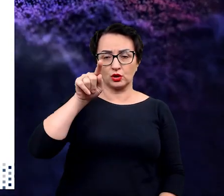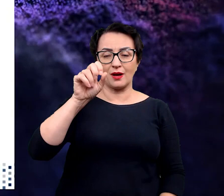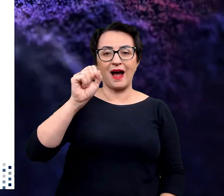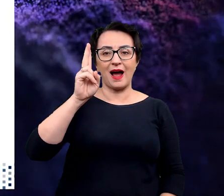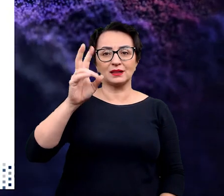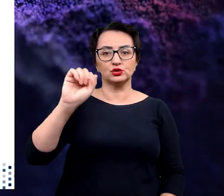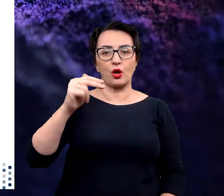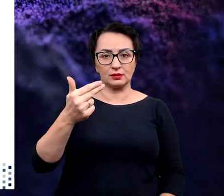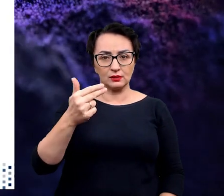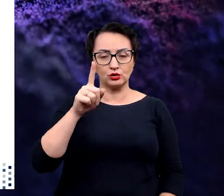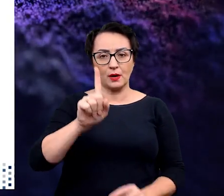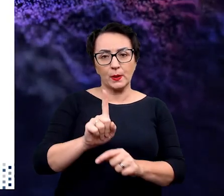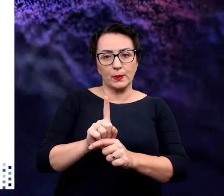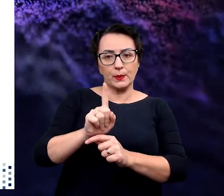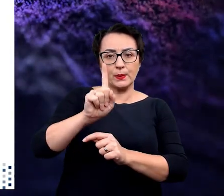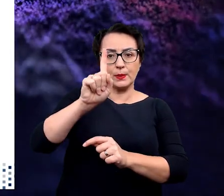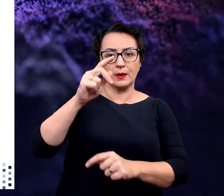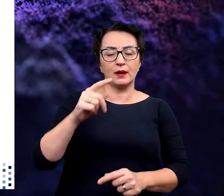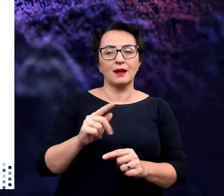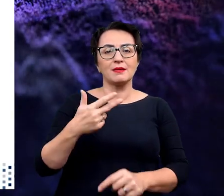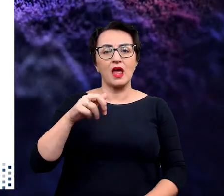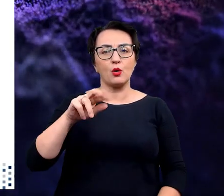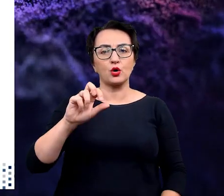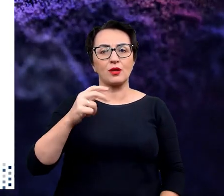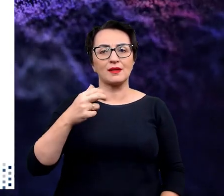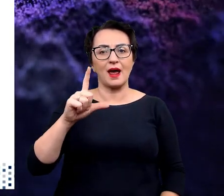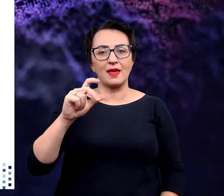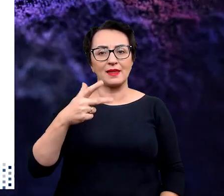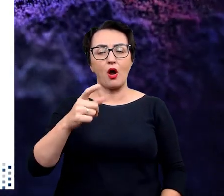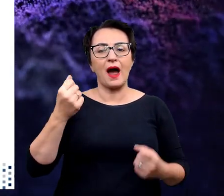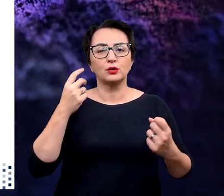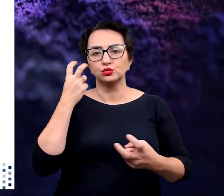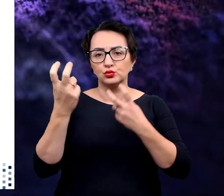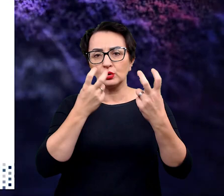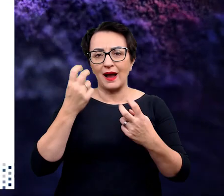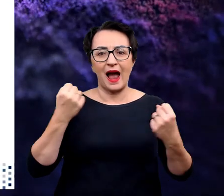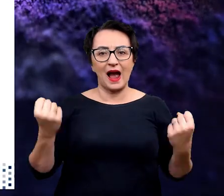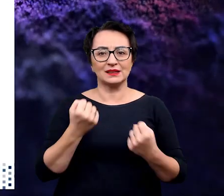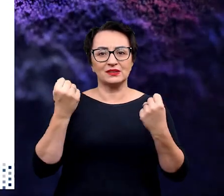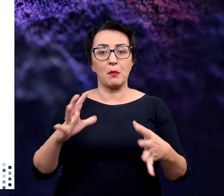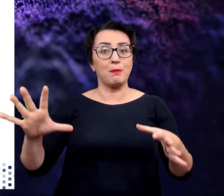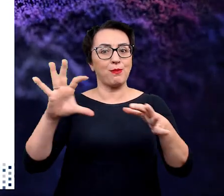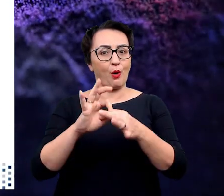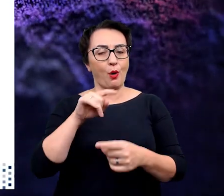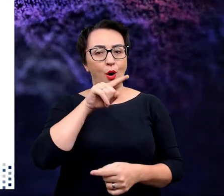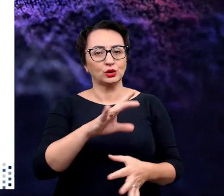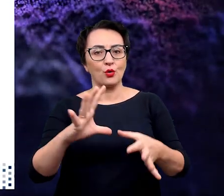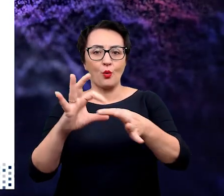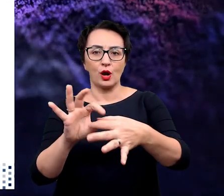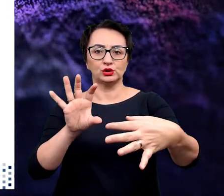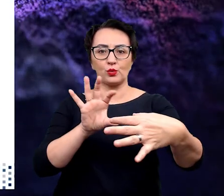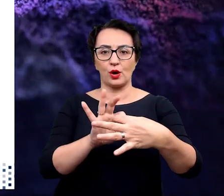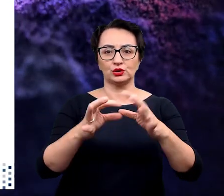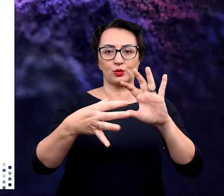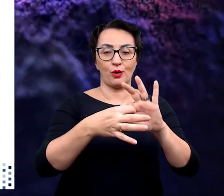którą widzicie na górze, to jest akson. To jest wypustka neuronalna, która odpowiada za aktywne szukanie połączeń. Akson